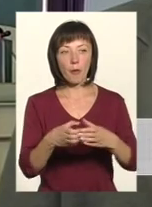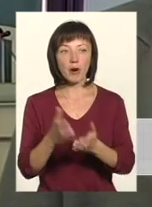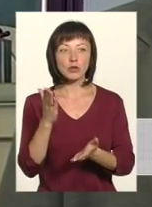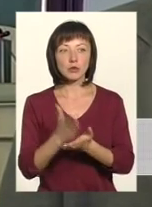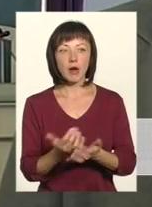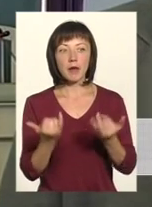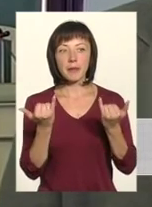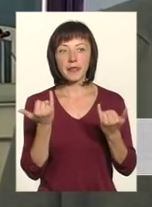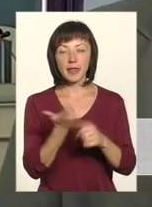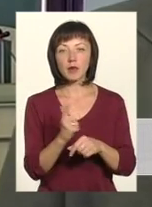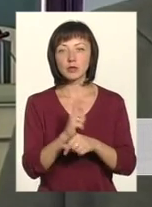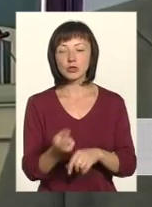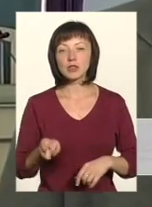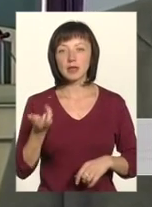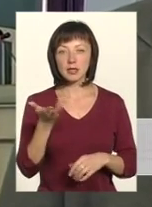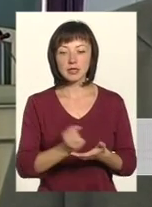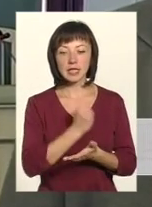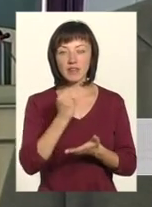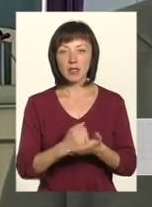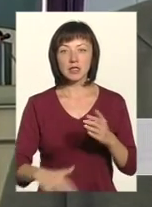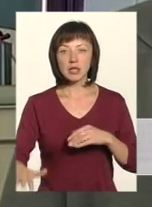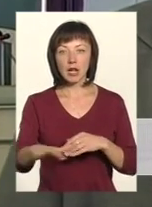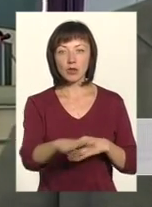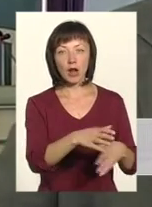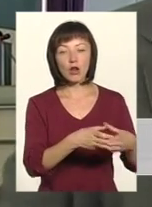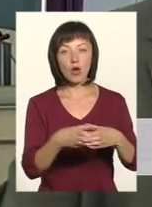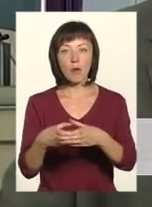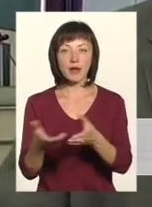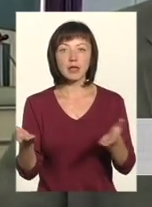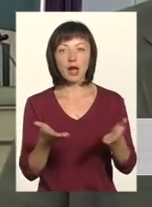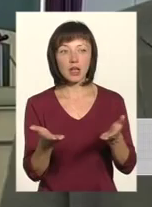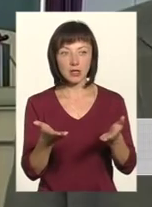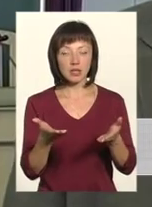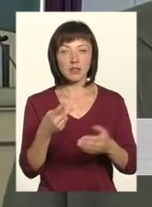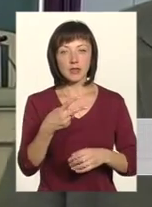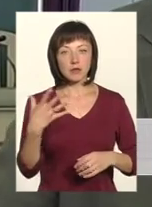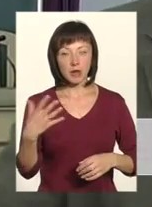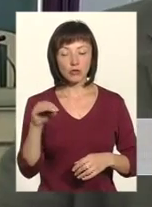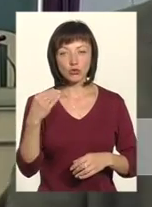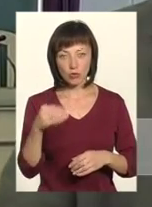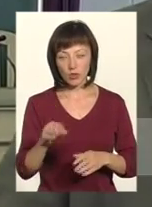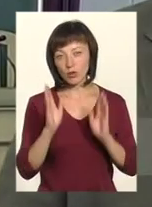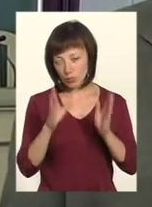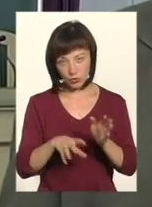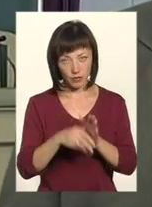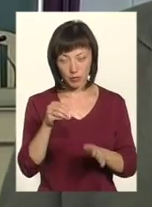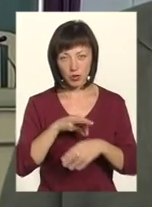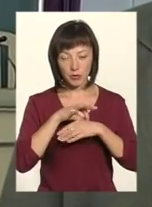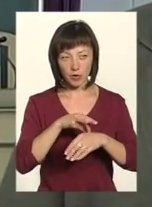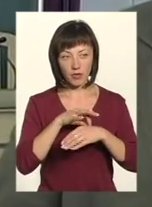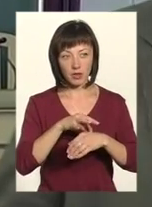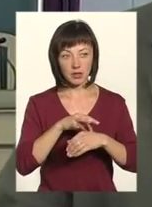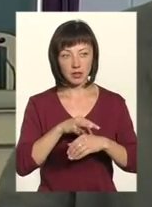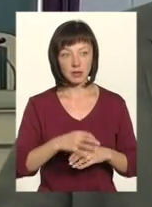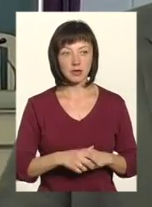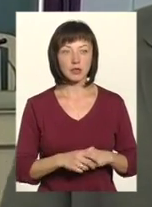найбільшу кількість затверджених територіальних громад, які йдуть 25 жовтня на виборі, значить, можна